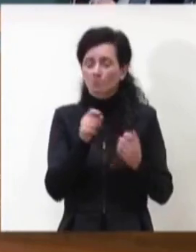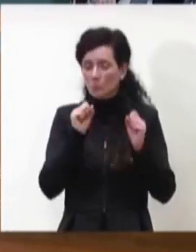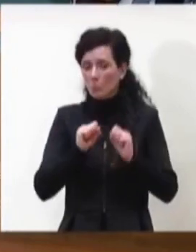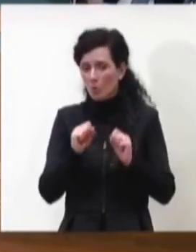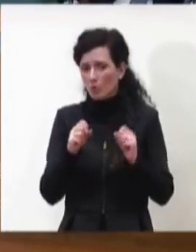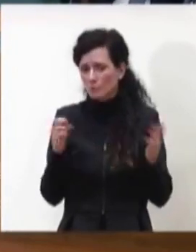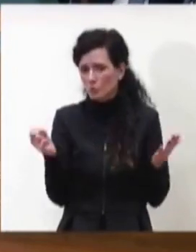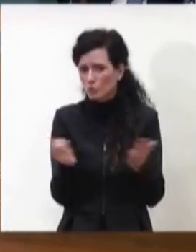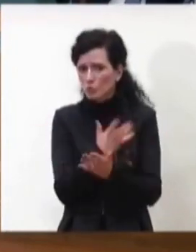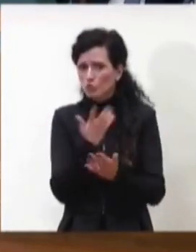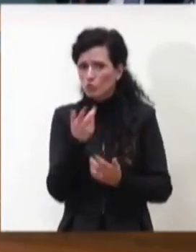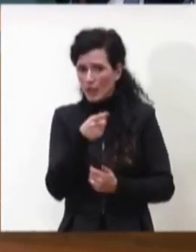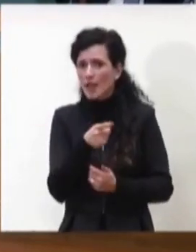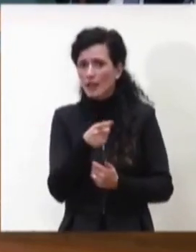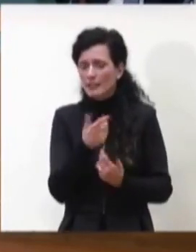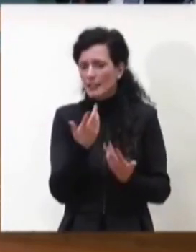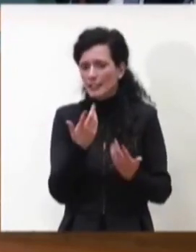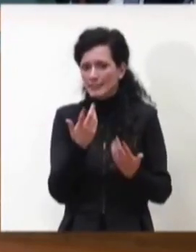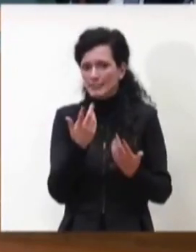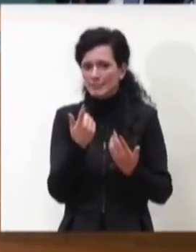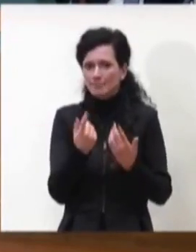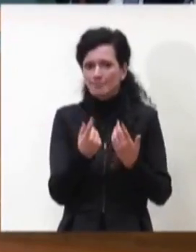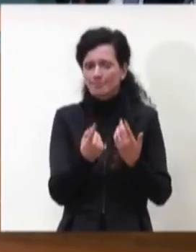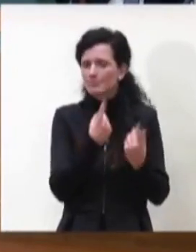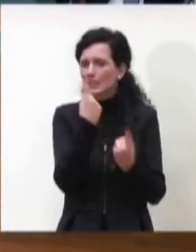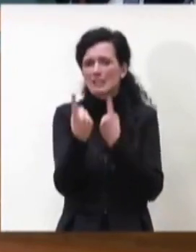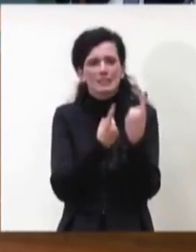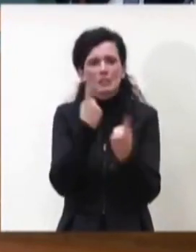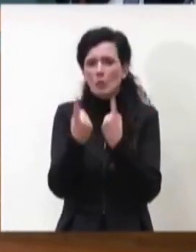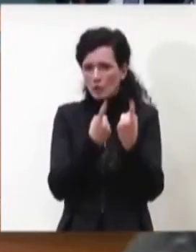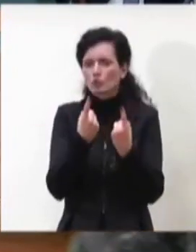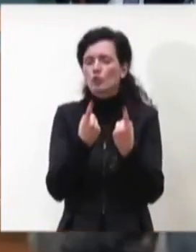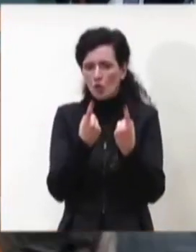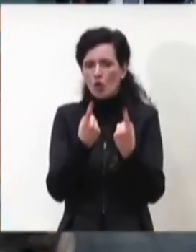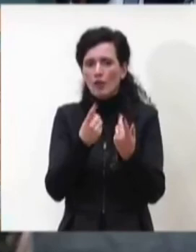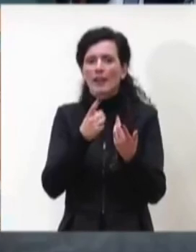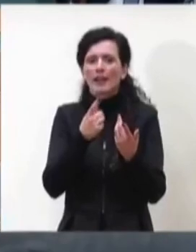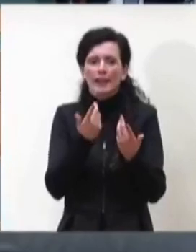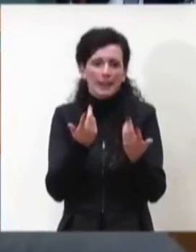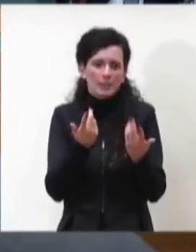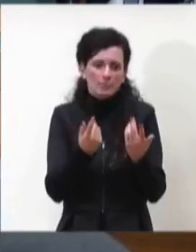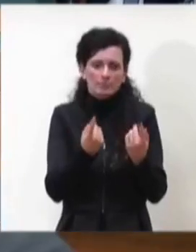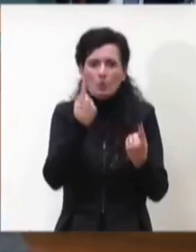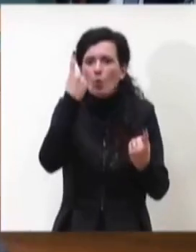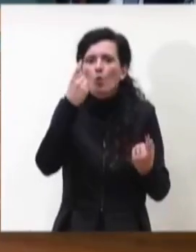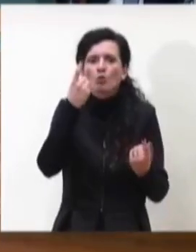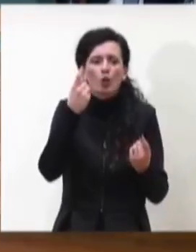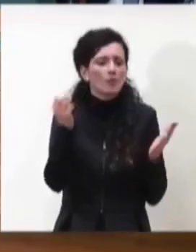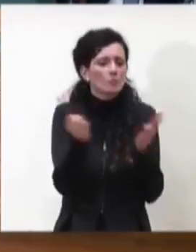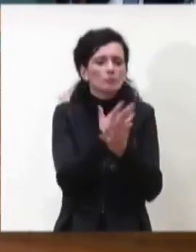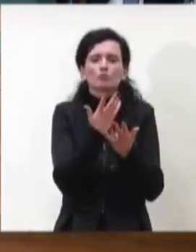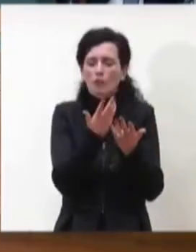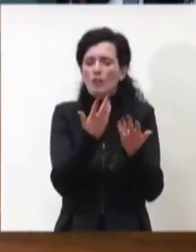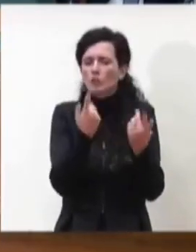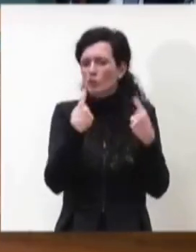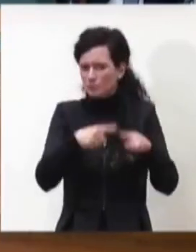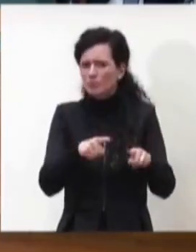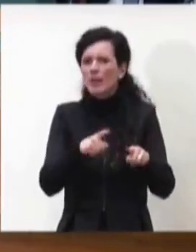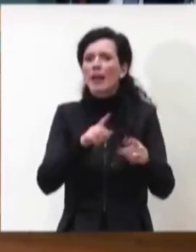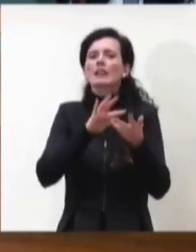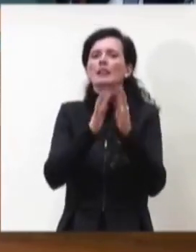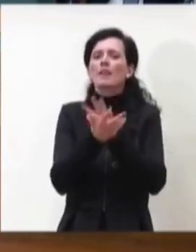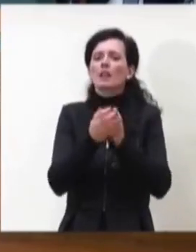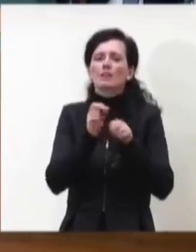caso tanto sporadico quanto eclatante che ha avuto una risonanza forse maggiore rispetto